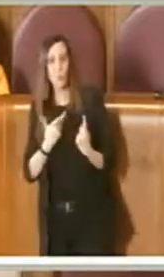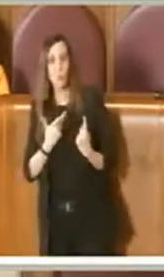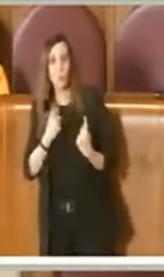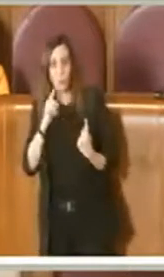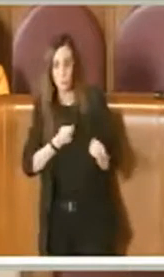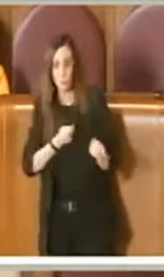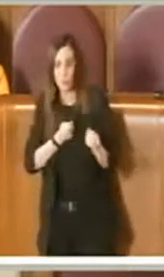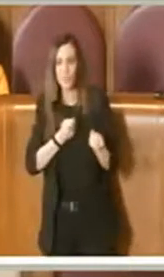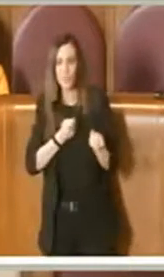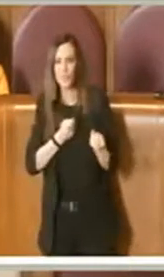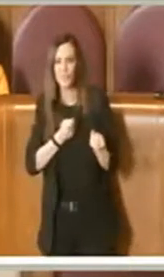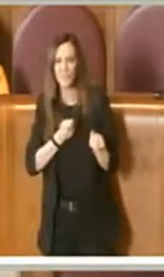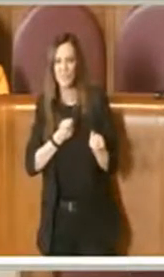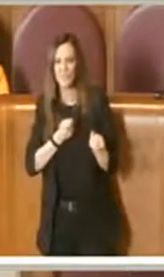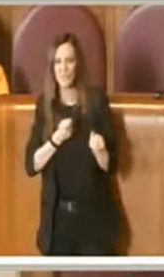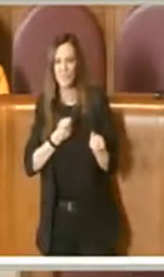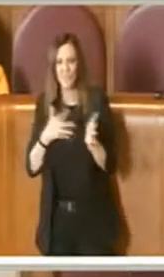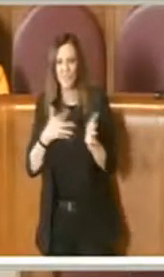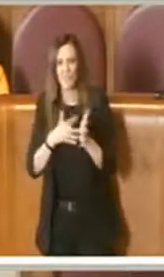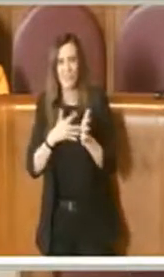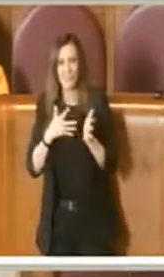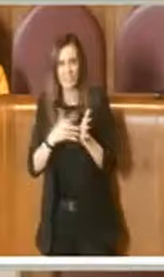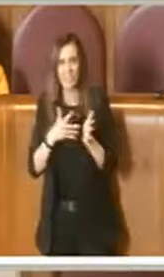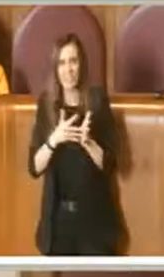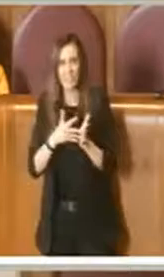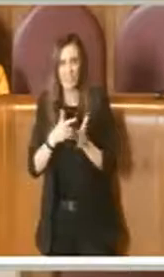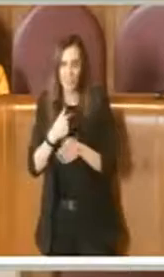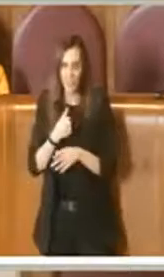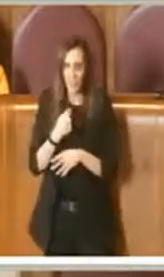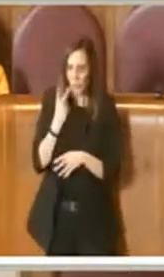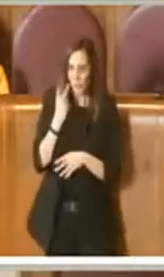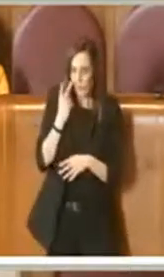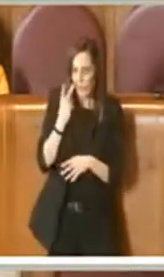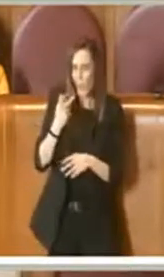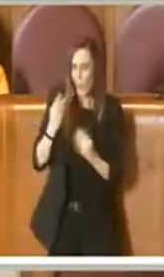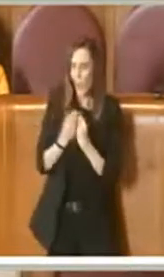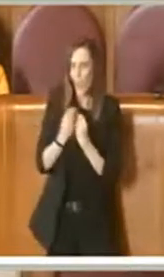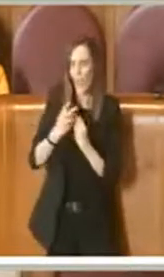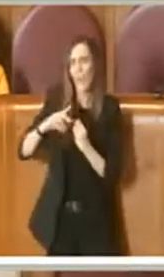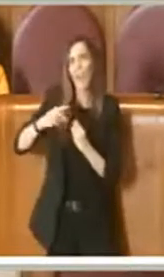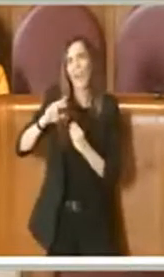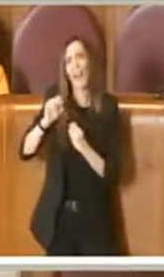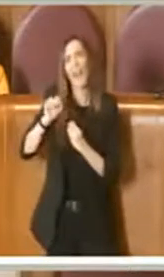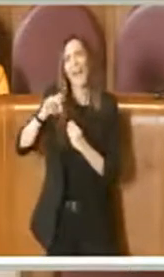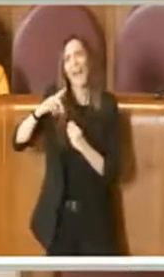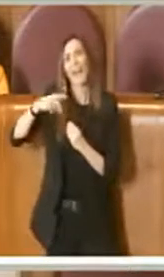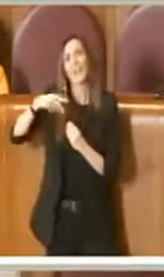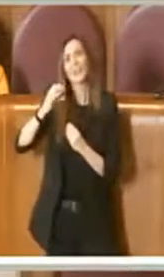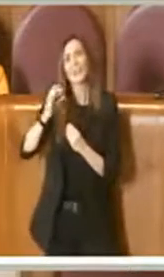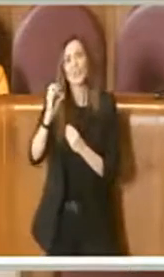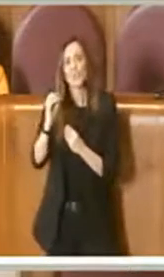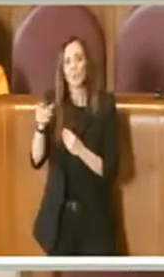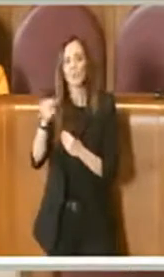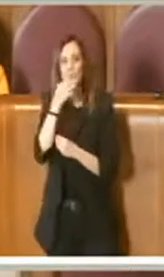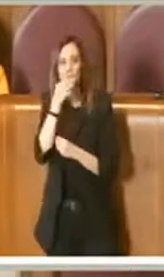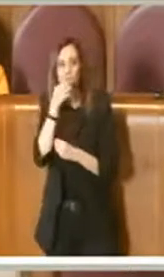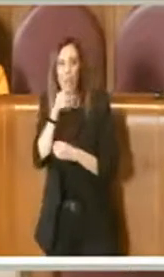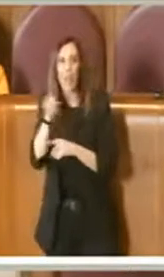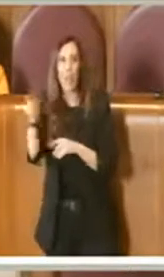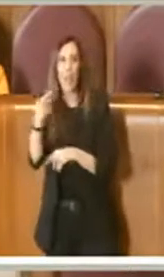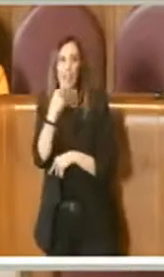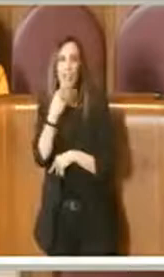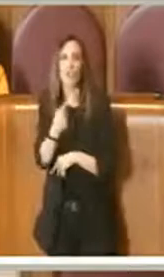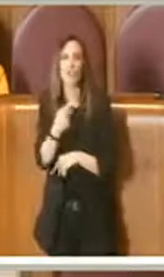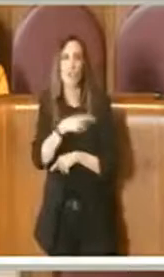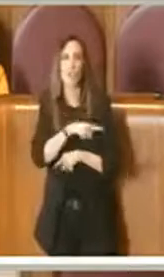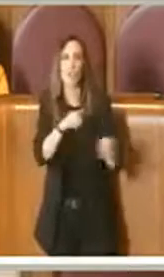dichiarazioni dell'ultimo intervento della collega Grancio che ci dice che voi avete avuto una posizione